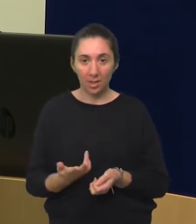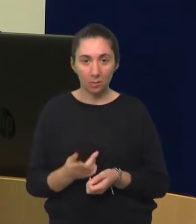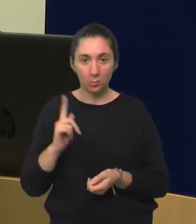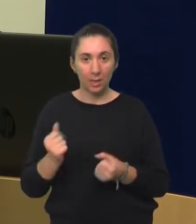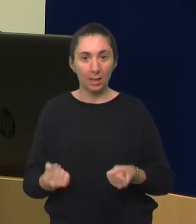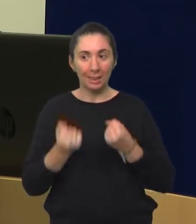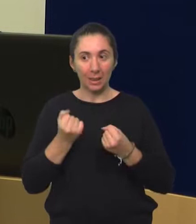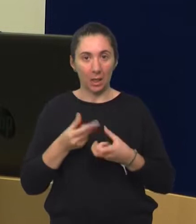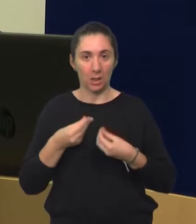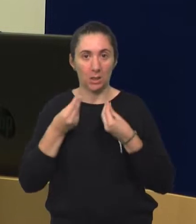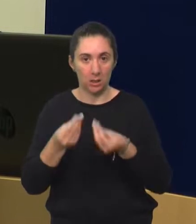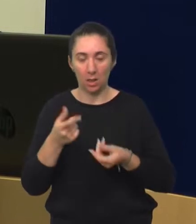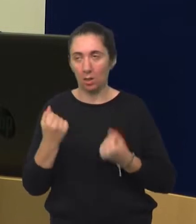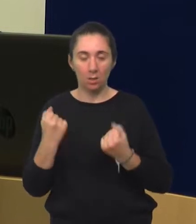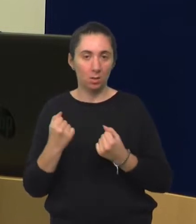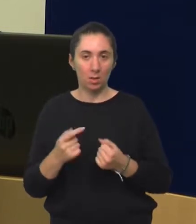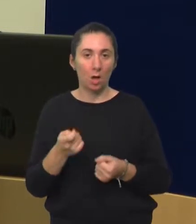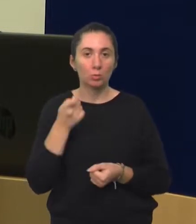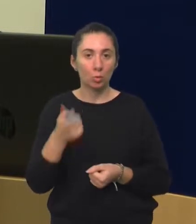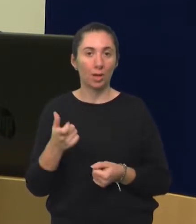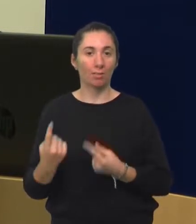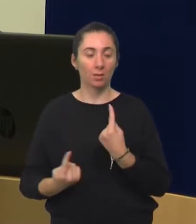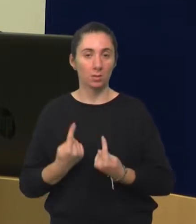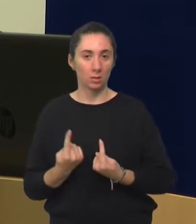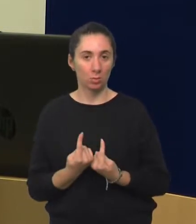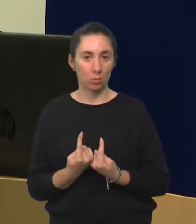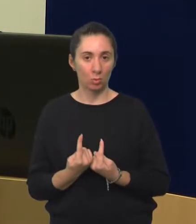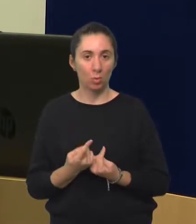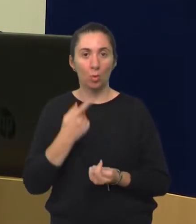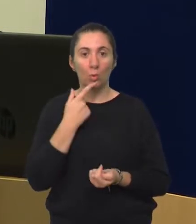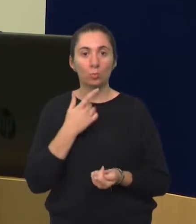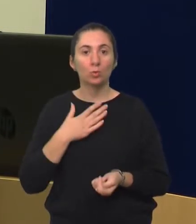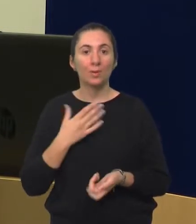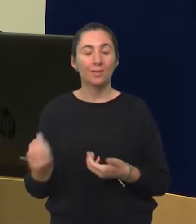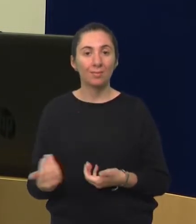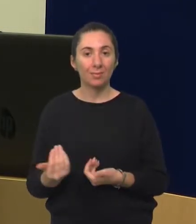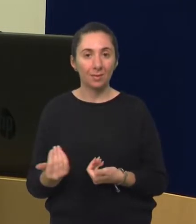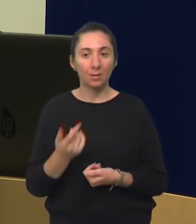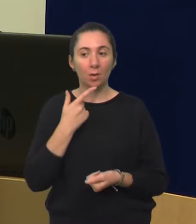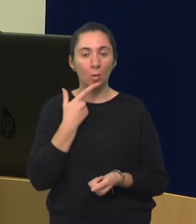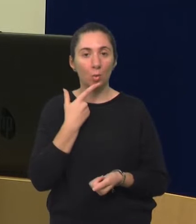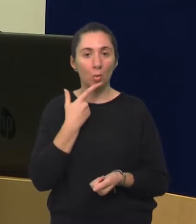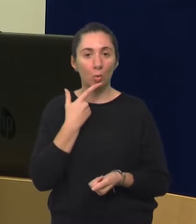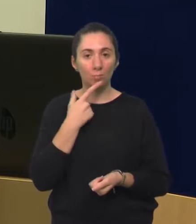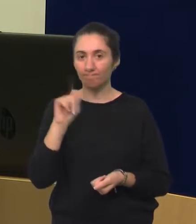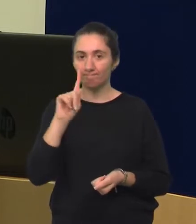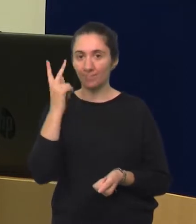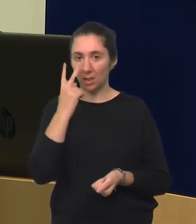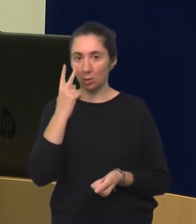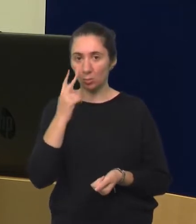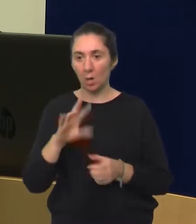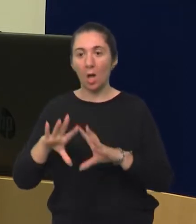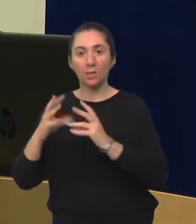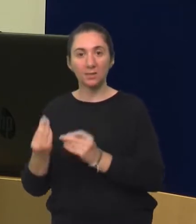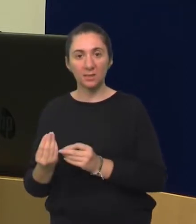teže producira. Jako, jako, jako su rijetke situacije u kojima ćete imati dijete koje ne razumije, a